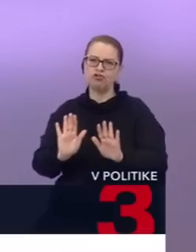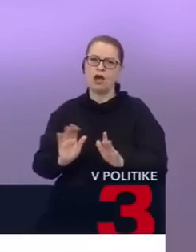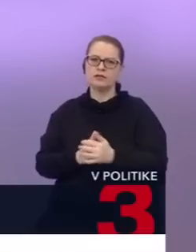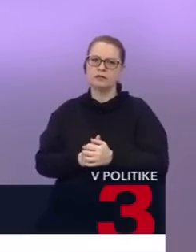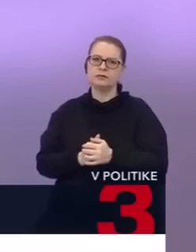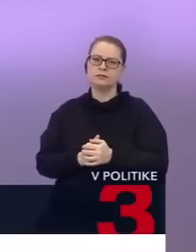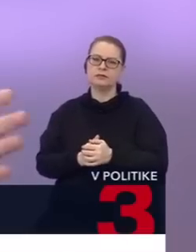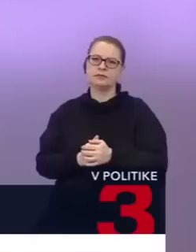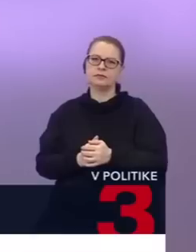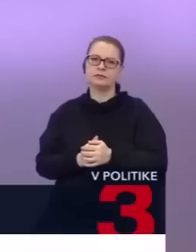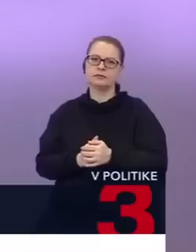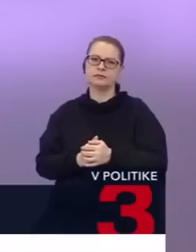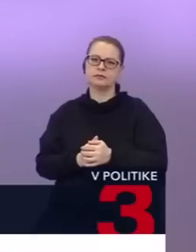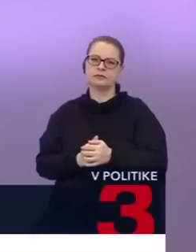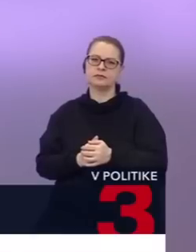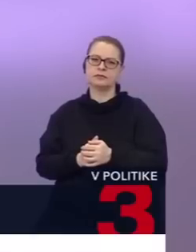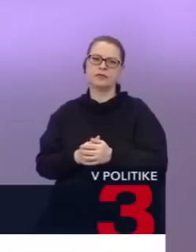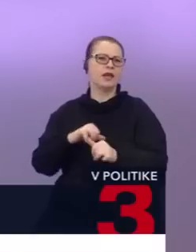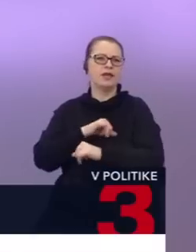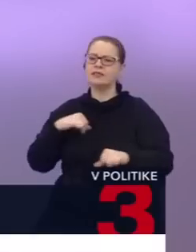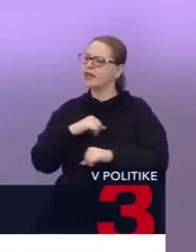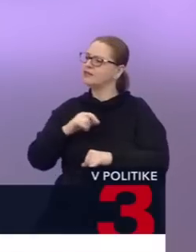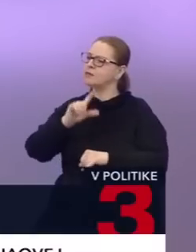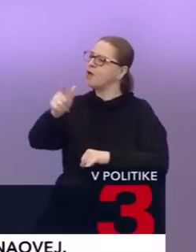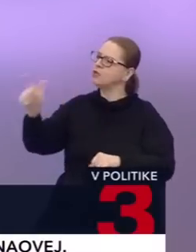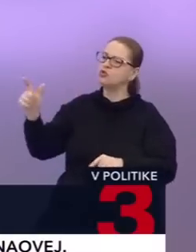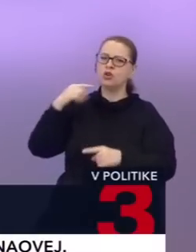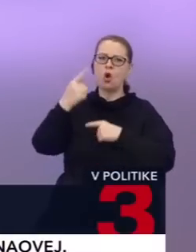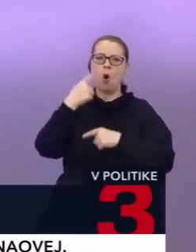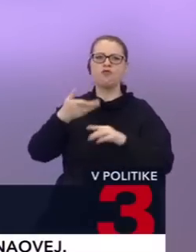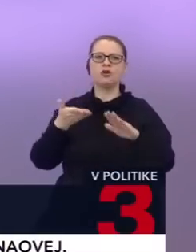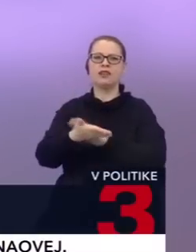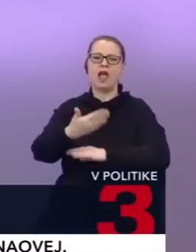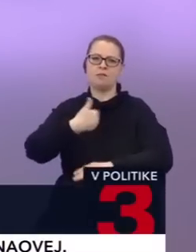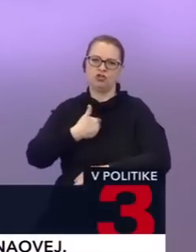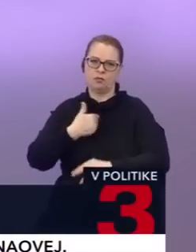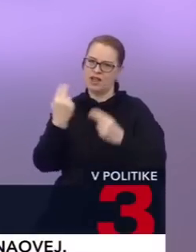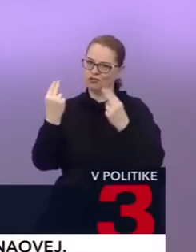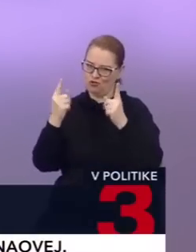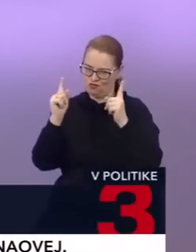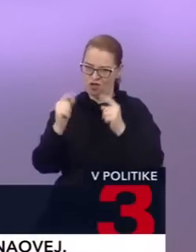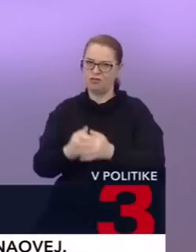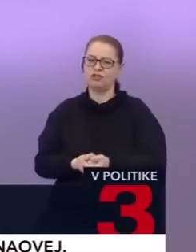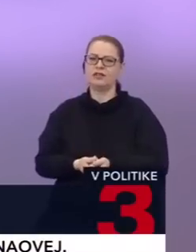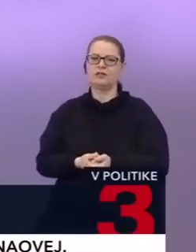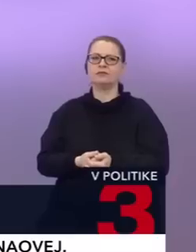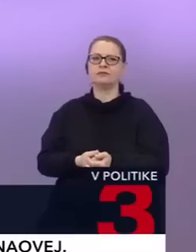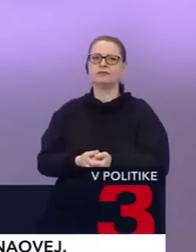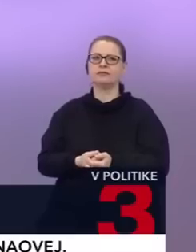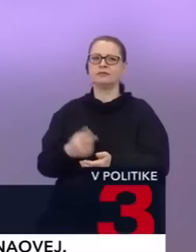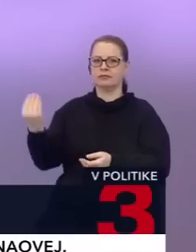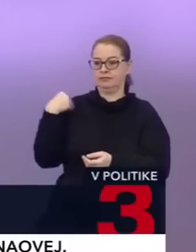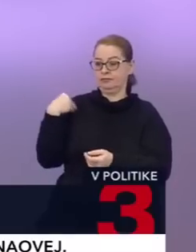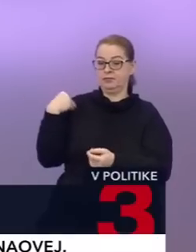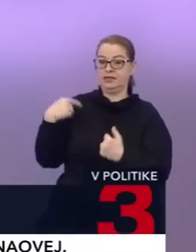najlepšie bude, keď druhý sa nebudú vyjadrovať za mňa. To je, myslím, že tiež dôležité. Ak sa pýtate na to, akú robím politiku, myslím si, že